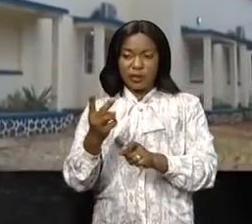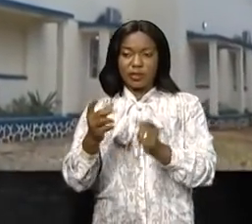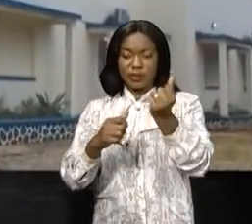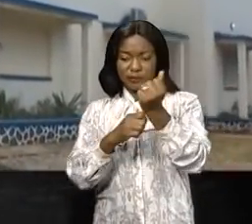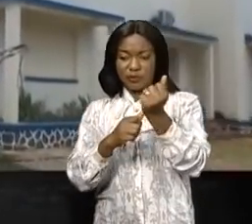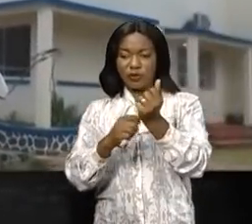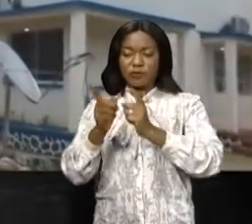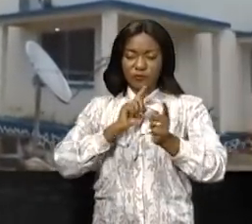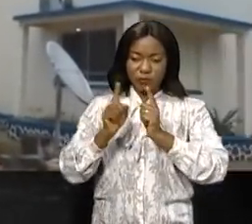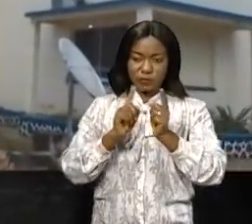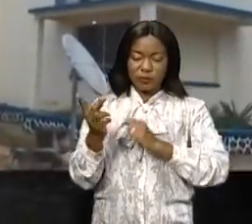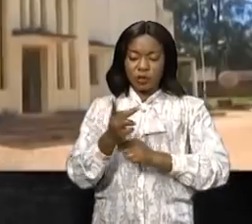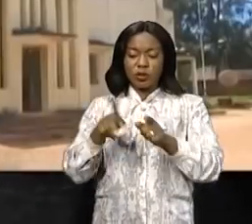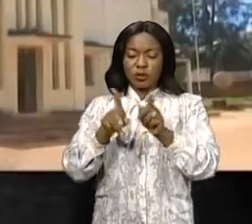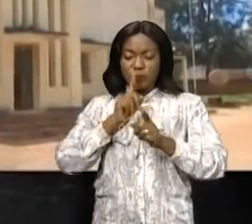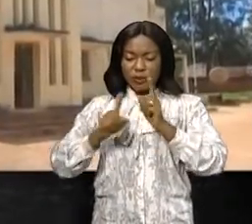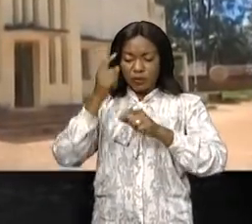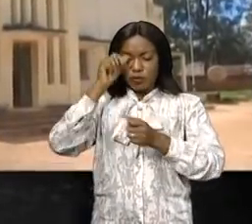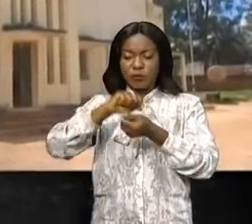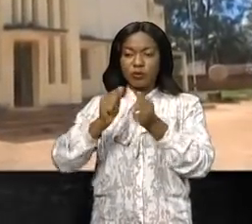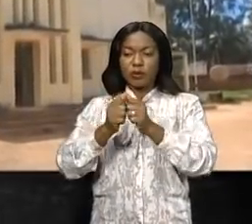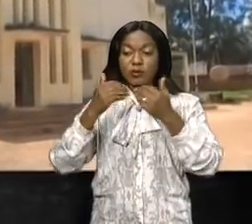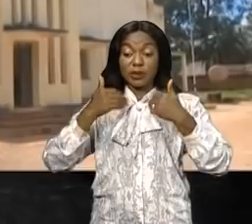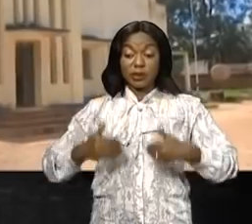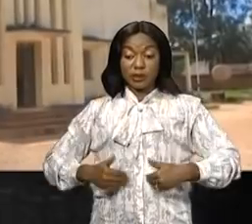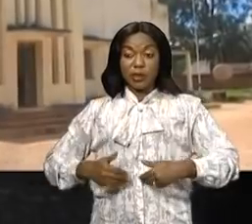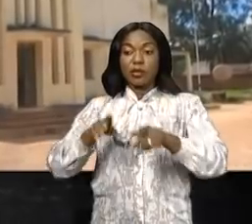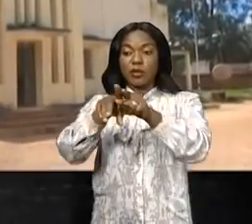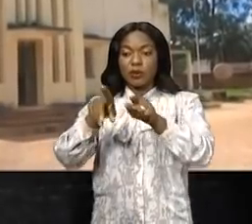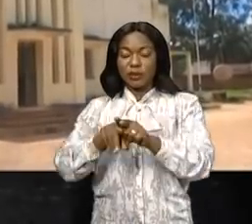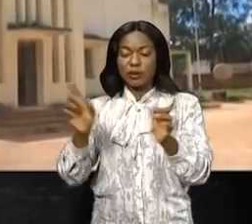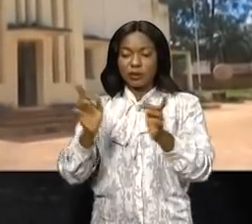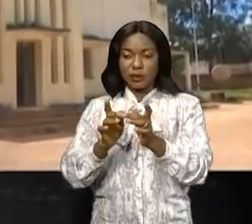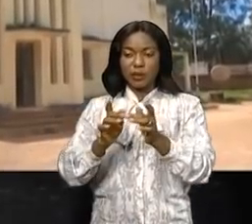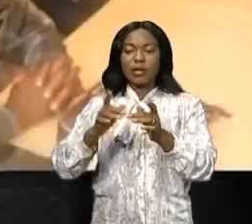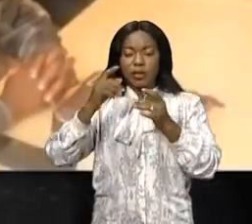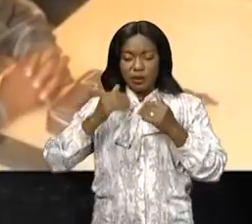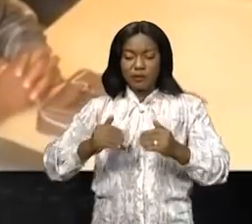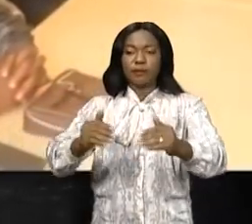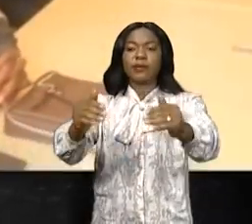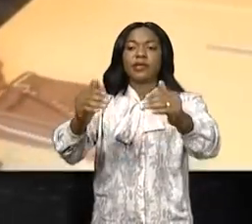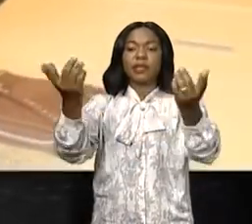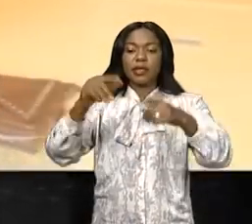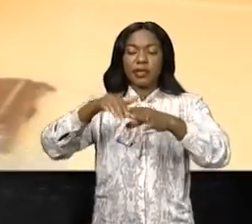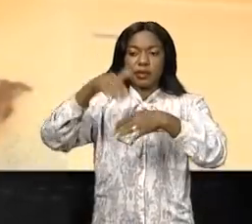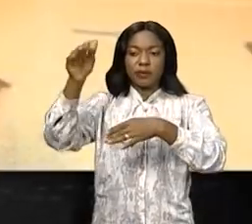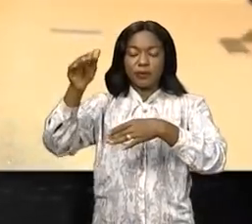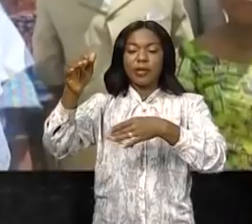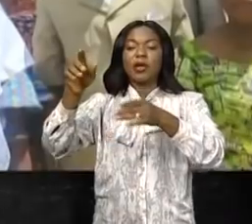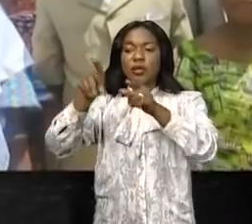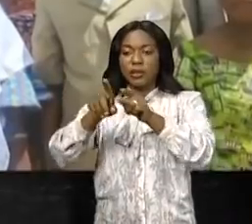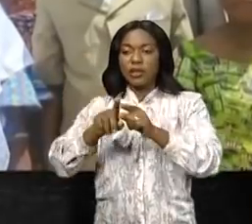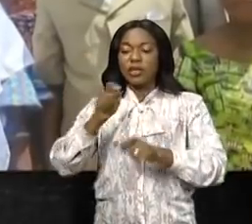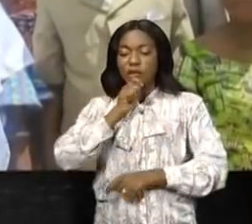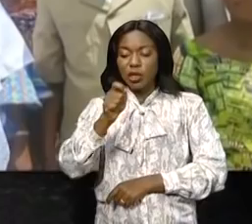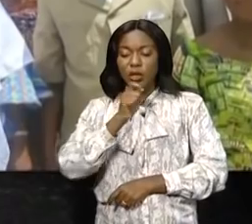au plein fond la situation sanitaire dans les Olumami. Rencontre couronné des succès. Au sortir, elle s'est livrée à la presse.